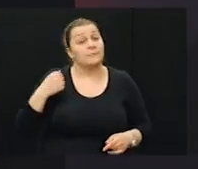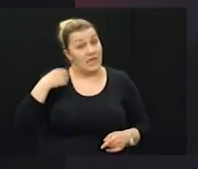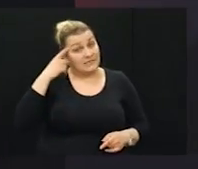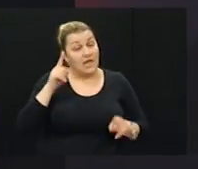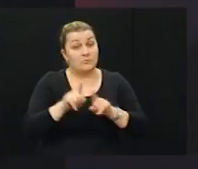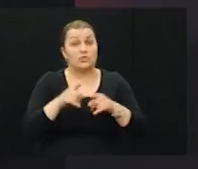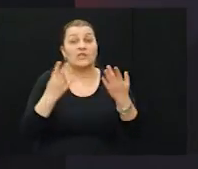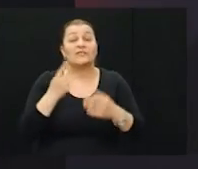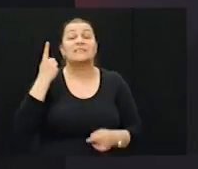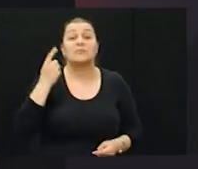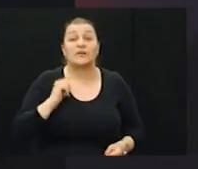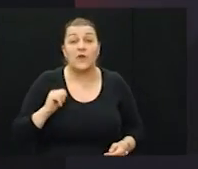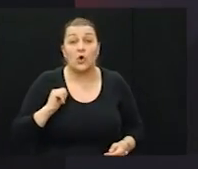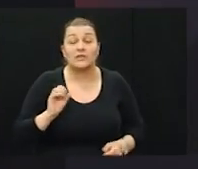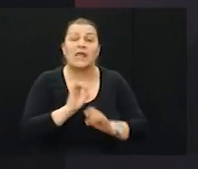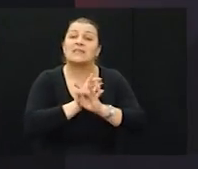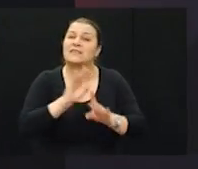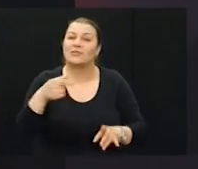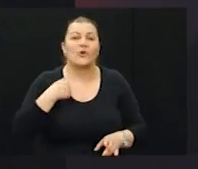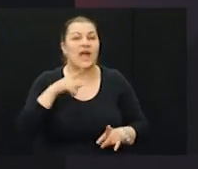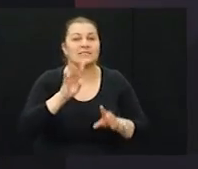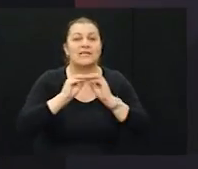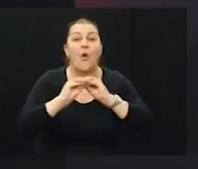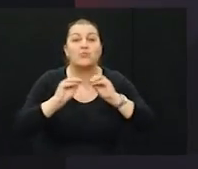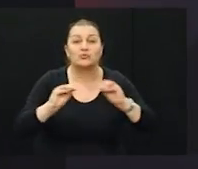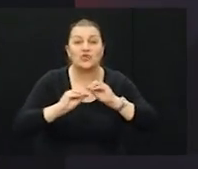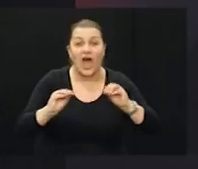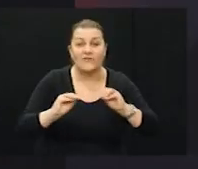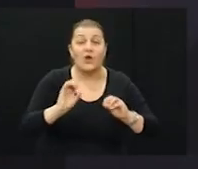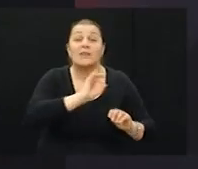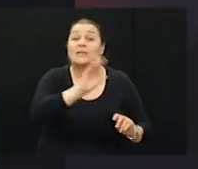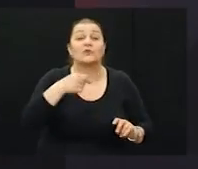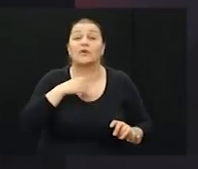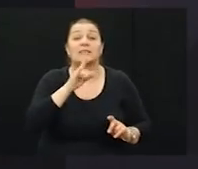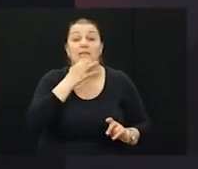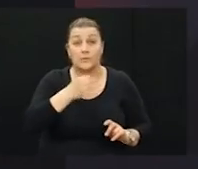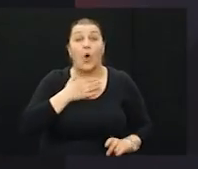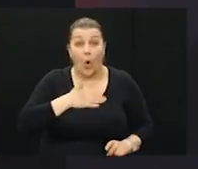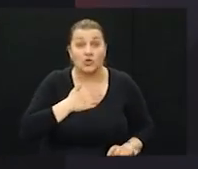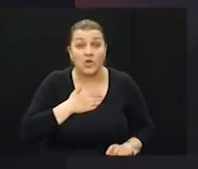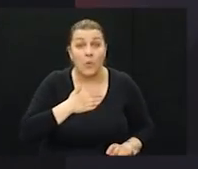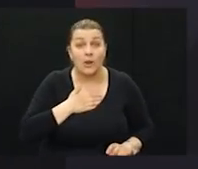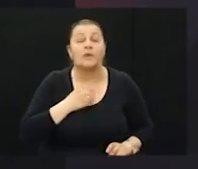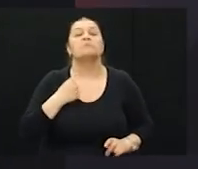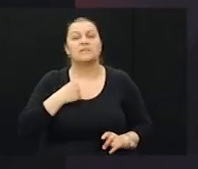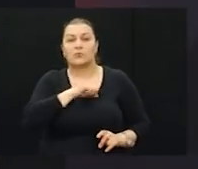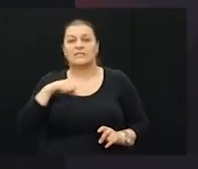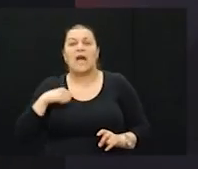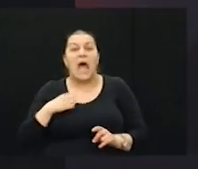i 1991. godine nitko nas nije obučavao i nitko nas nije pitao da li hoćemo. Mi smo to htjeli,